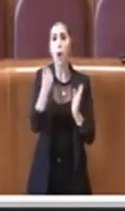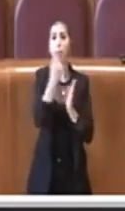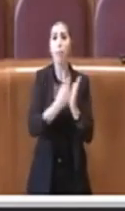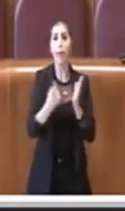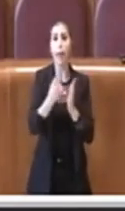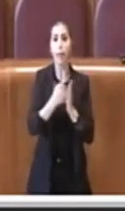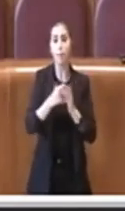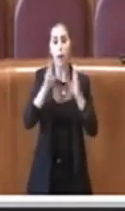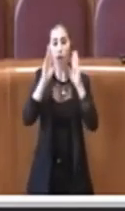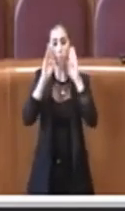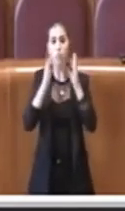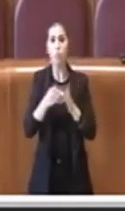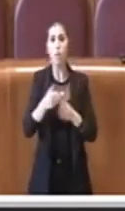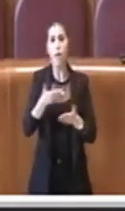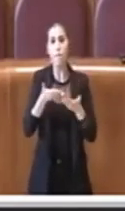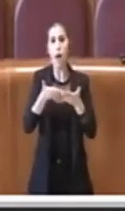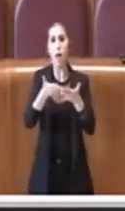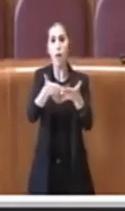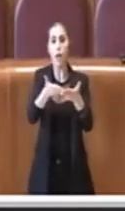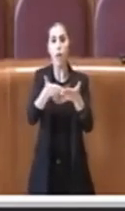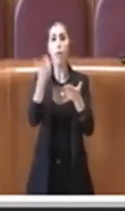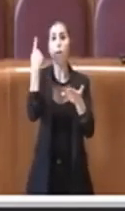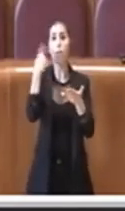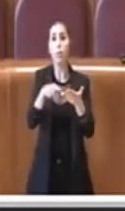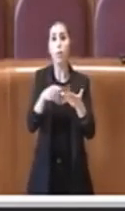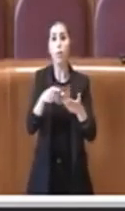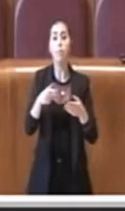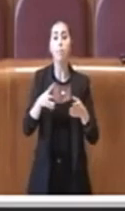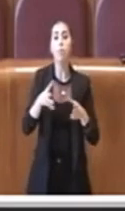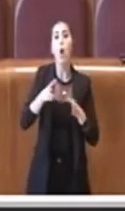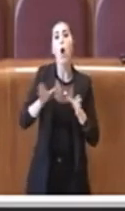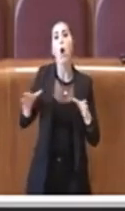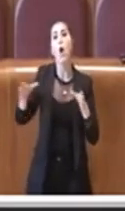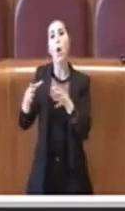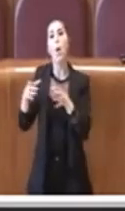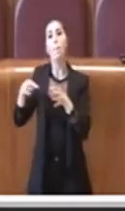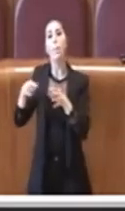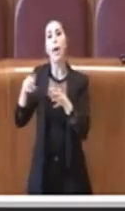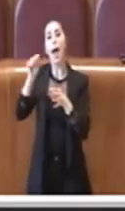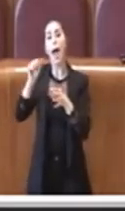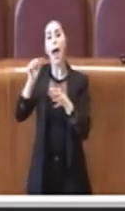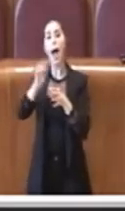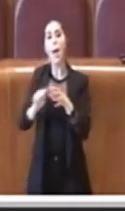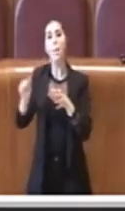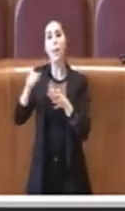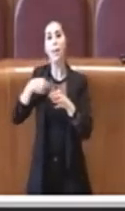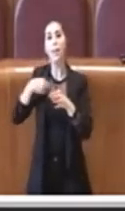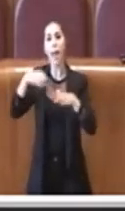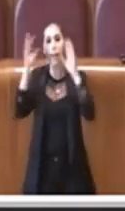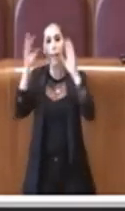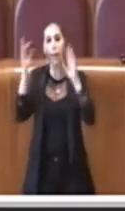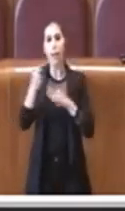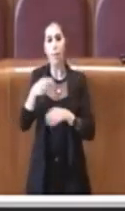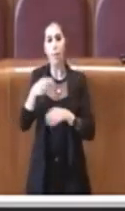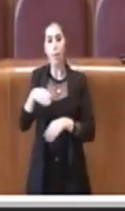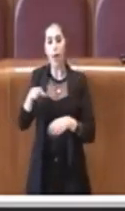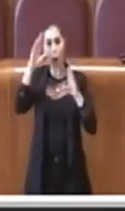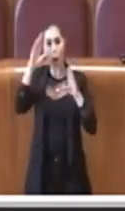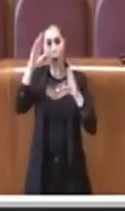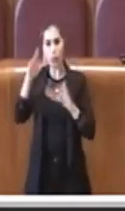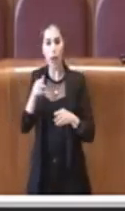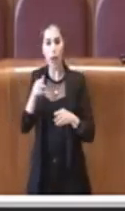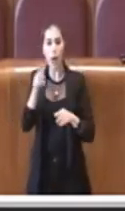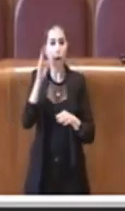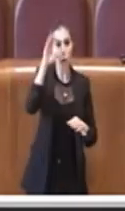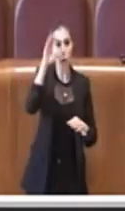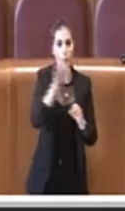convintamente favorevoli e la Commissione Ambiente insomma sarà sempre attenta e vigile ovviamente per ascoltare i municipi e